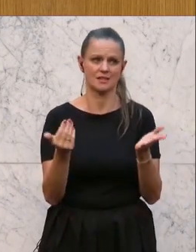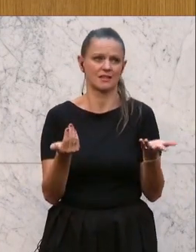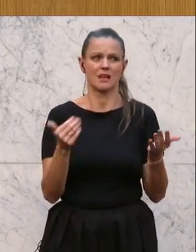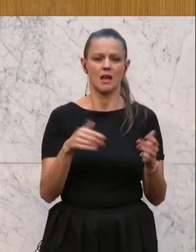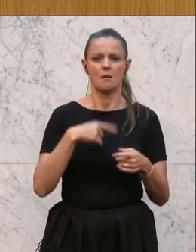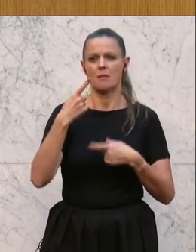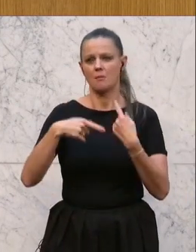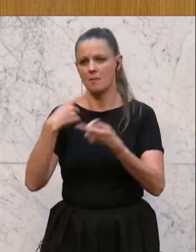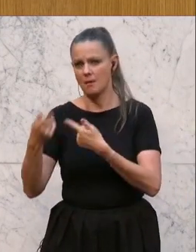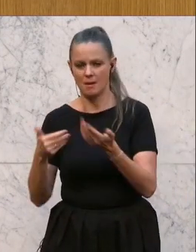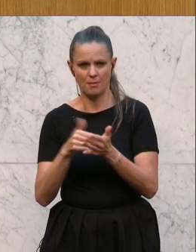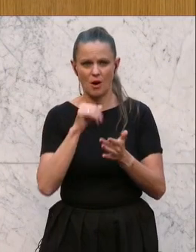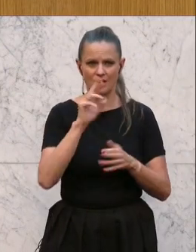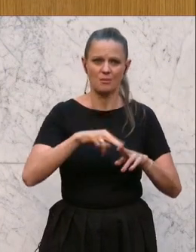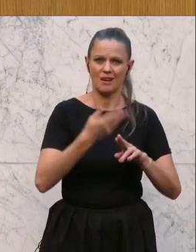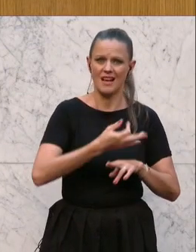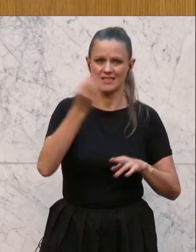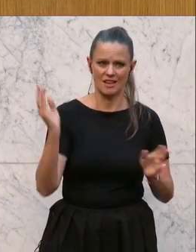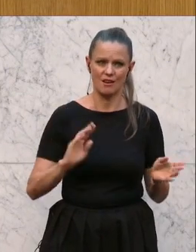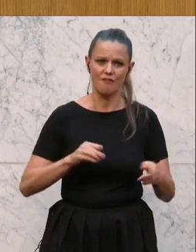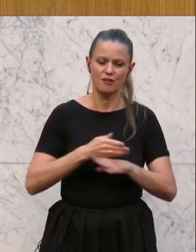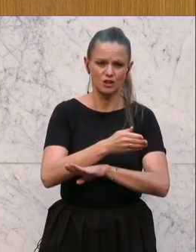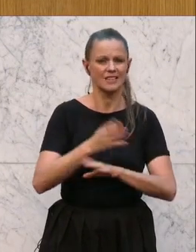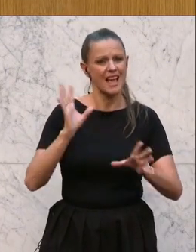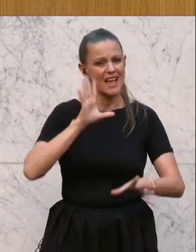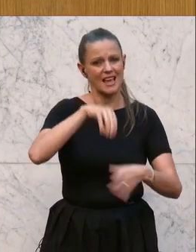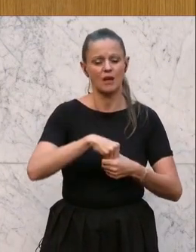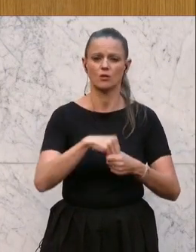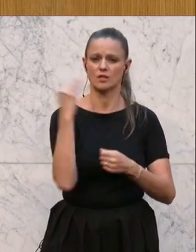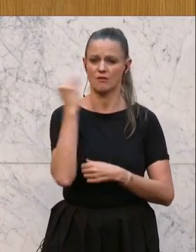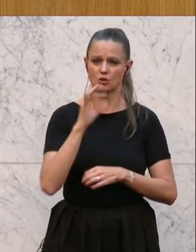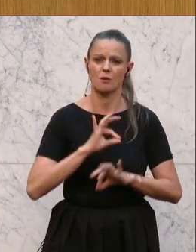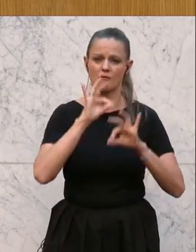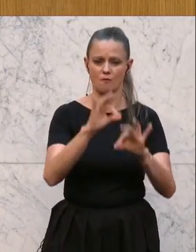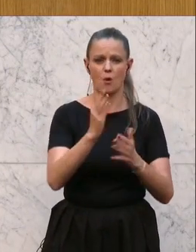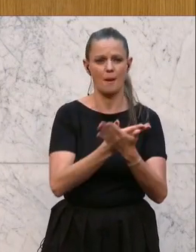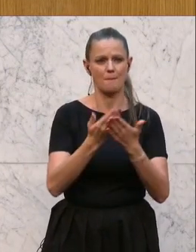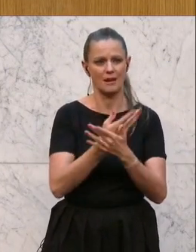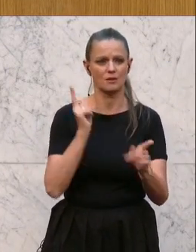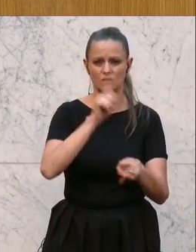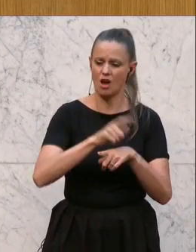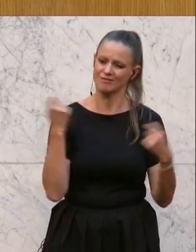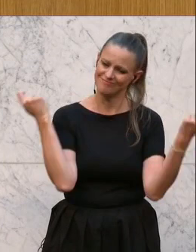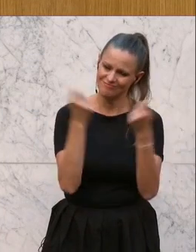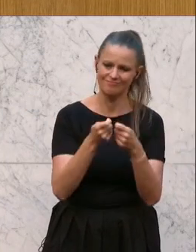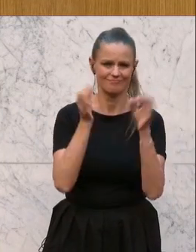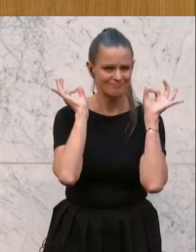herumreden, ganztägige, verschränkte, inklusive Schulen, die den Bildungsauftrag wirklich erfüllen können.